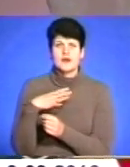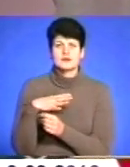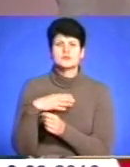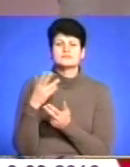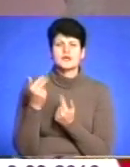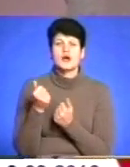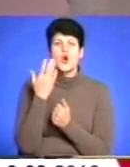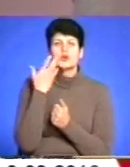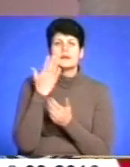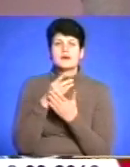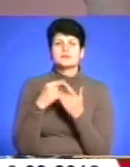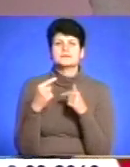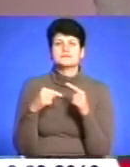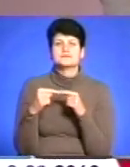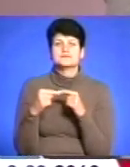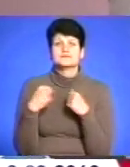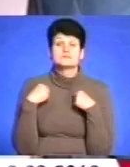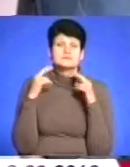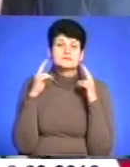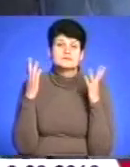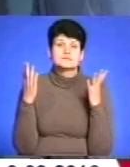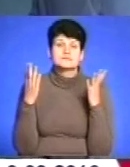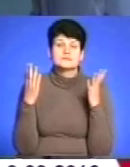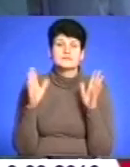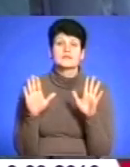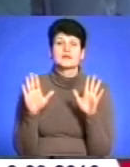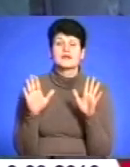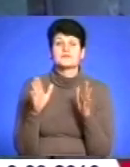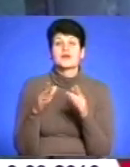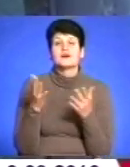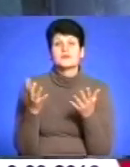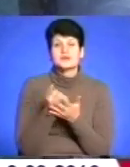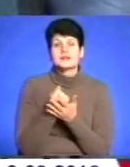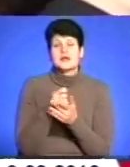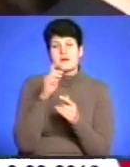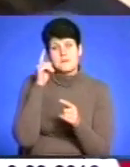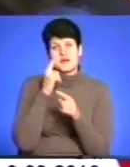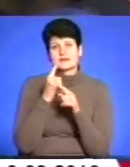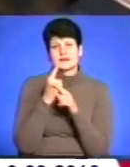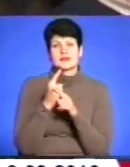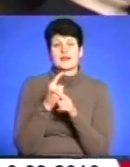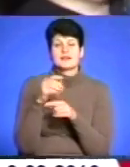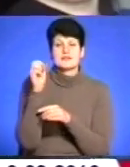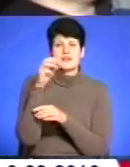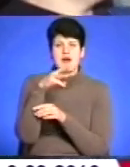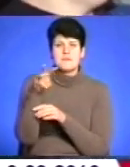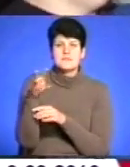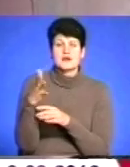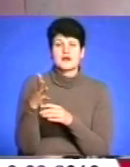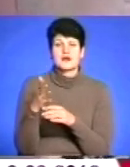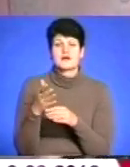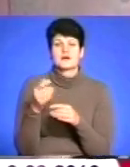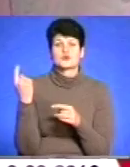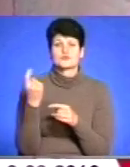Так. Коли він має приїхати? Не знаю. Дісталися братикам і настільні лампи, а господині мікрохвильова піч та посуд.